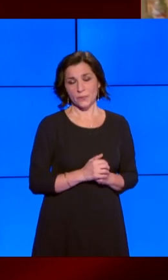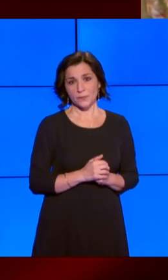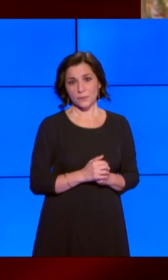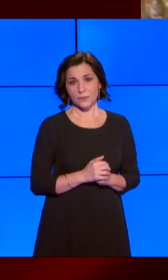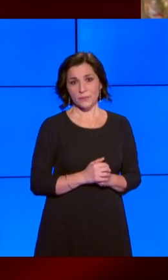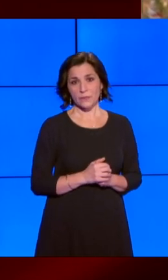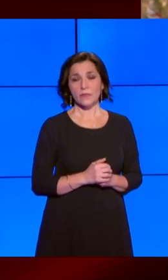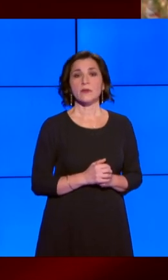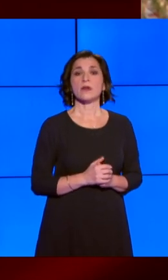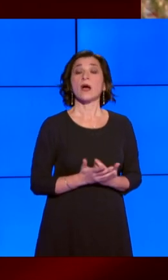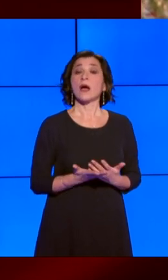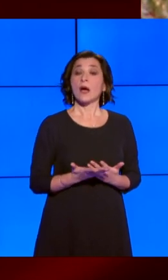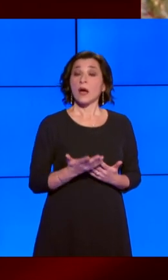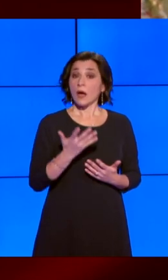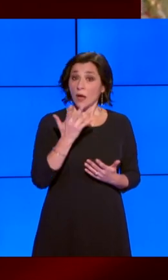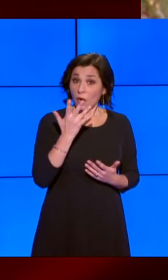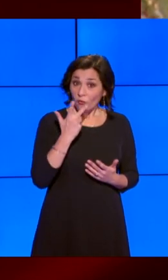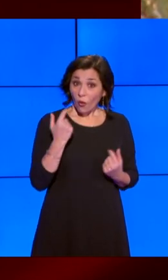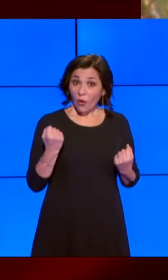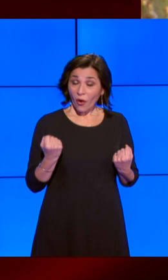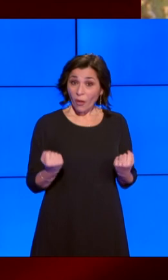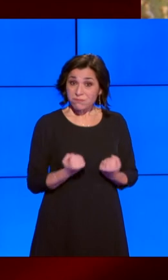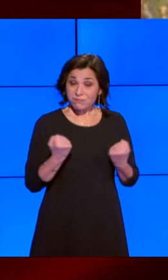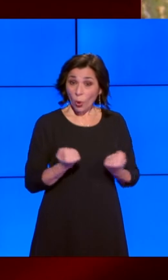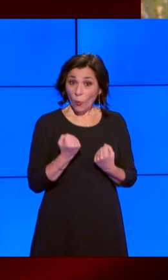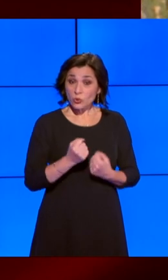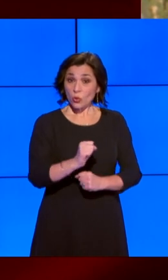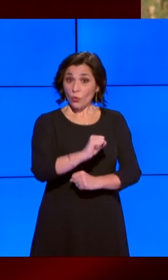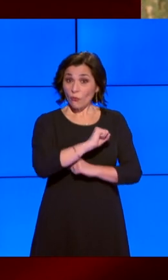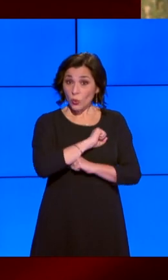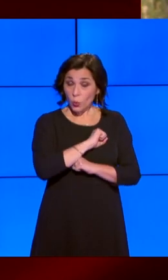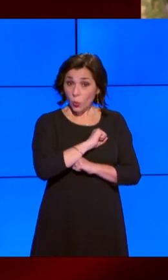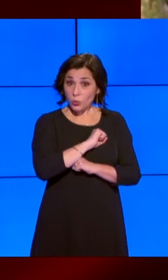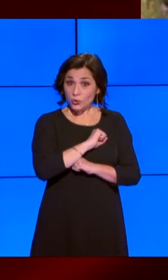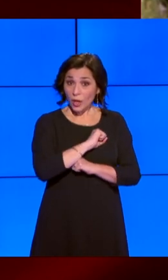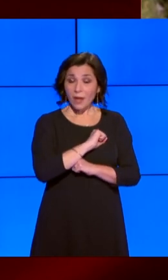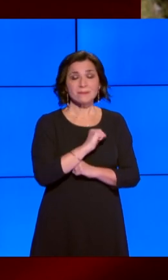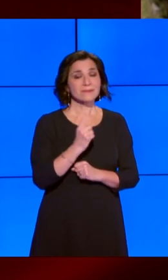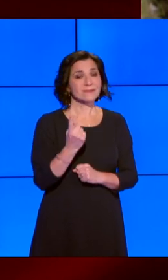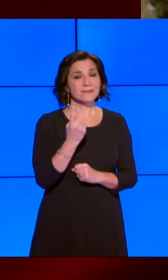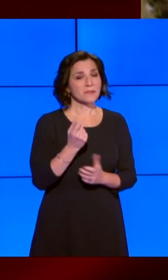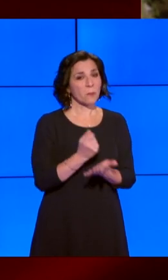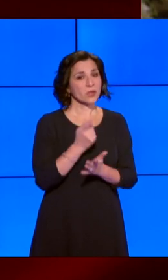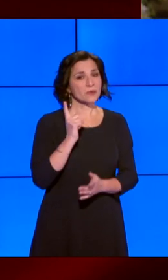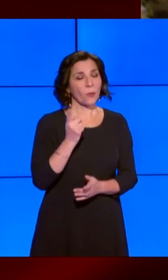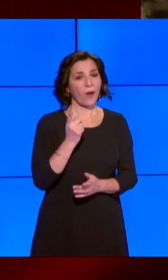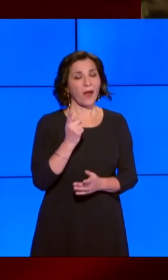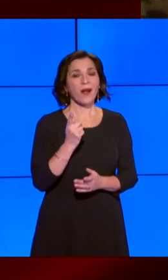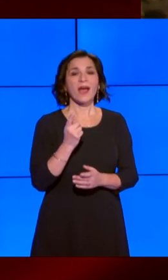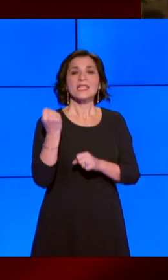Naturalmente, per promuovere fiducia, è decisivo il buon funzionamento delle istituzioni pubbliche,